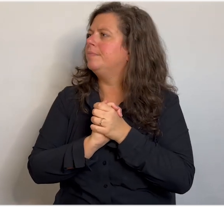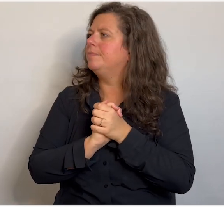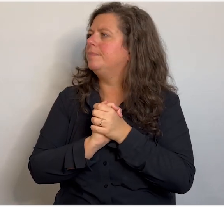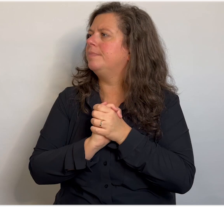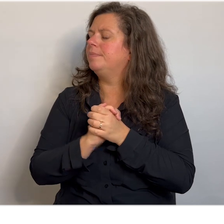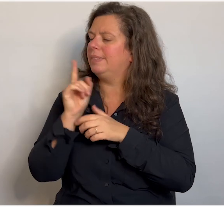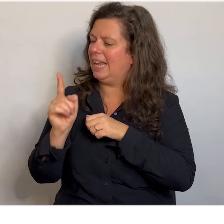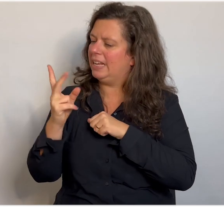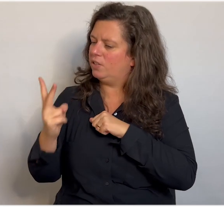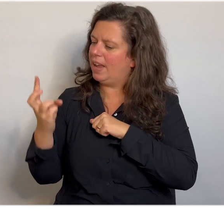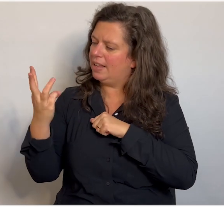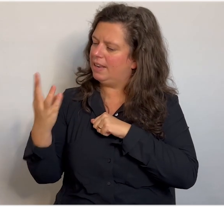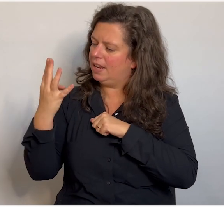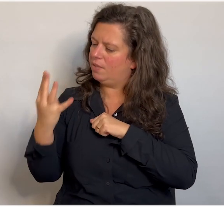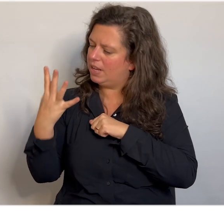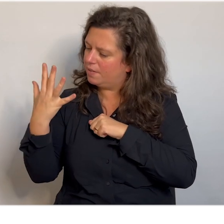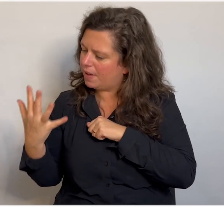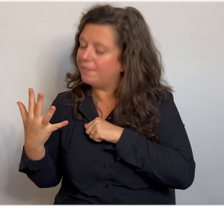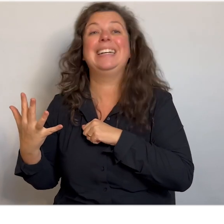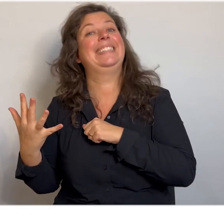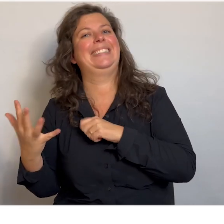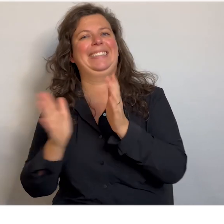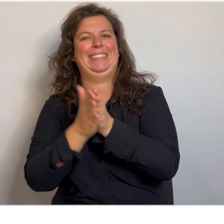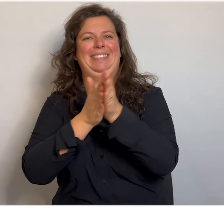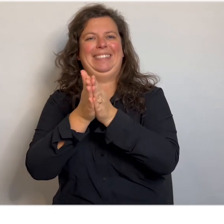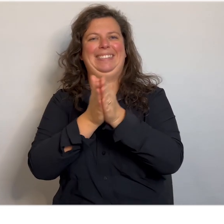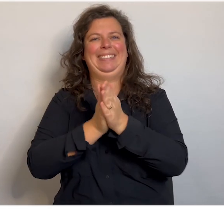Eén, twee, drie, vier, vijf. Hartstikke idee.